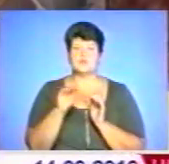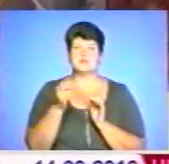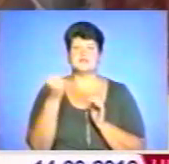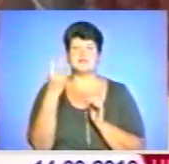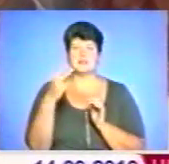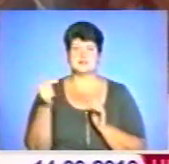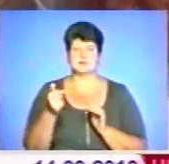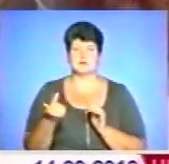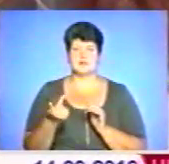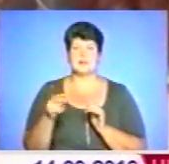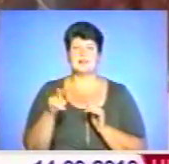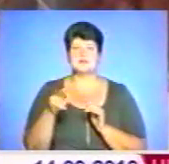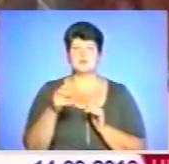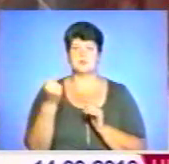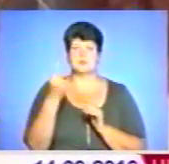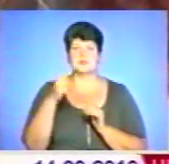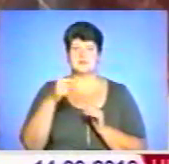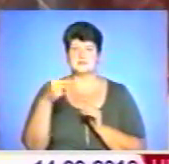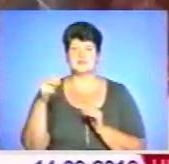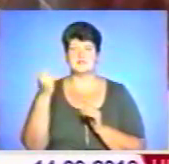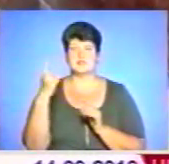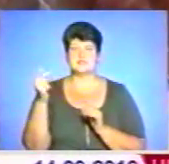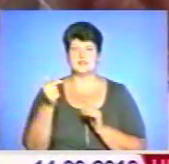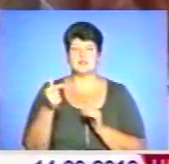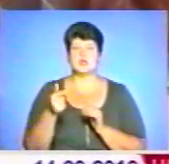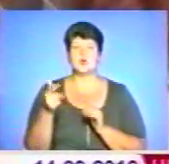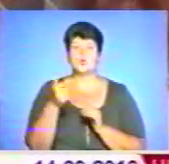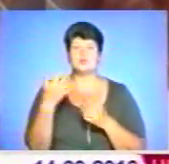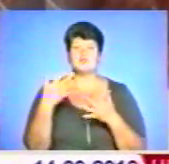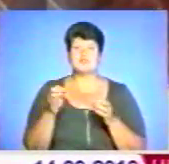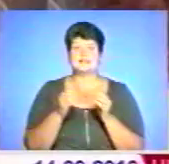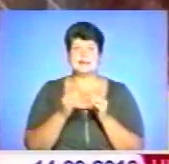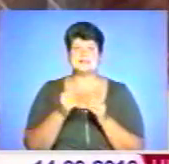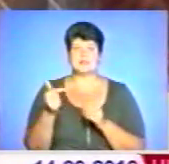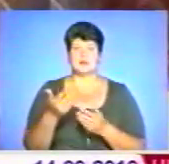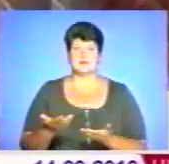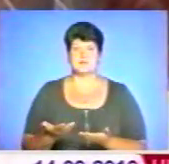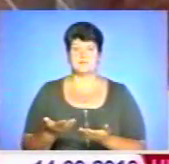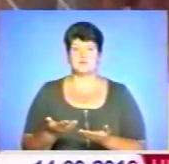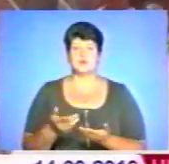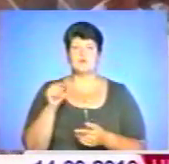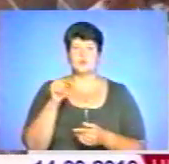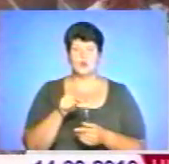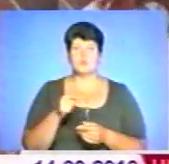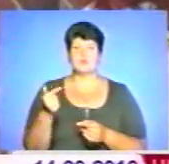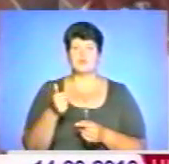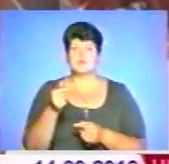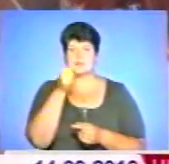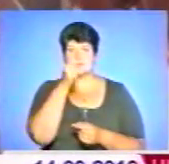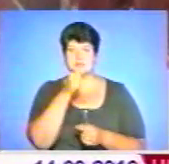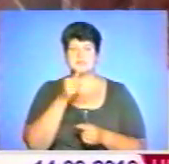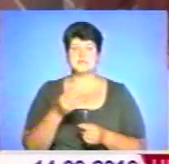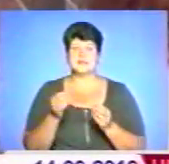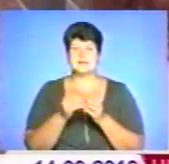гривень. Листопад. 11,12 гривень. І грудень. Вже 10 гривень. Тобто в грудні місяці ціна становить вже 10 гривень за